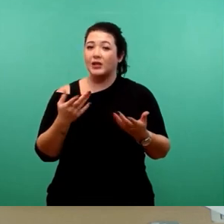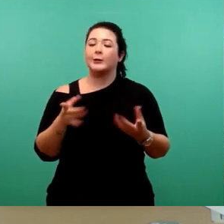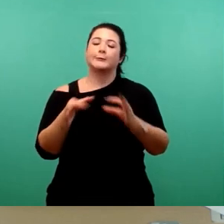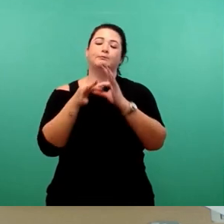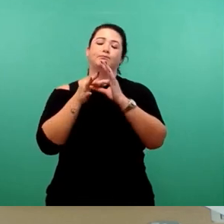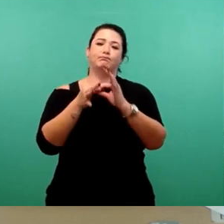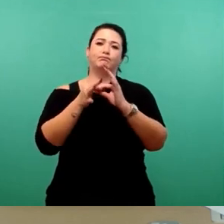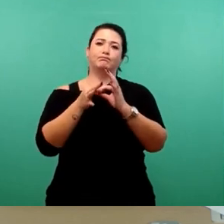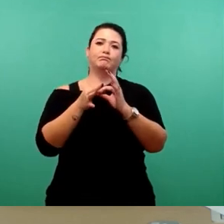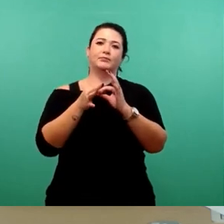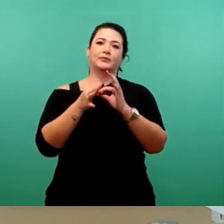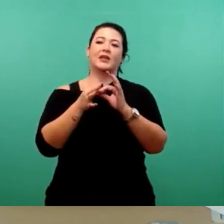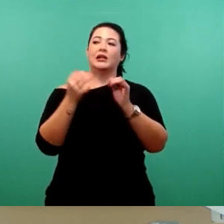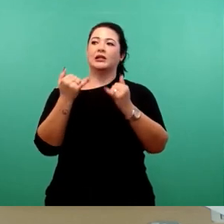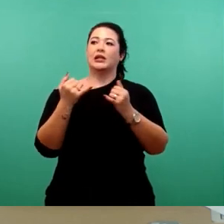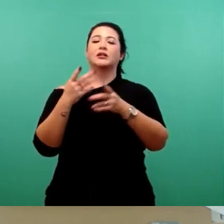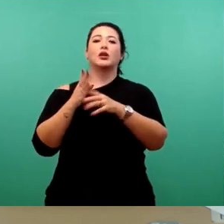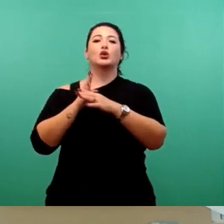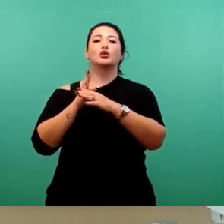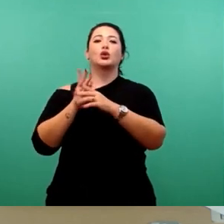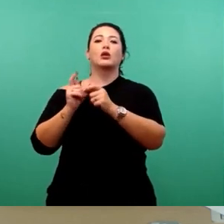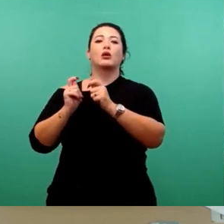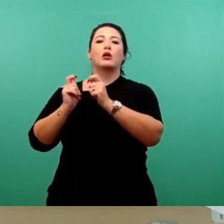Beauftragten und dann zu untersuchenden